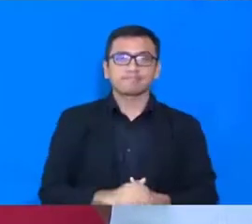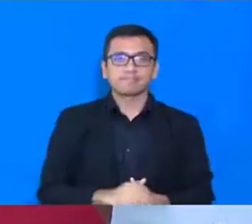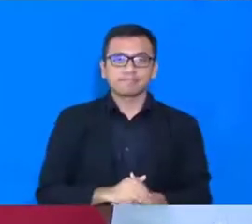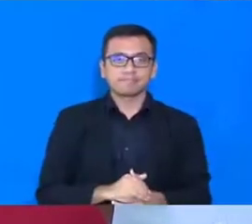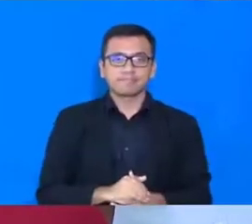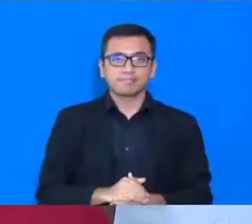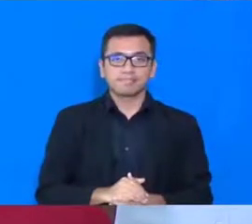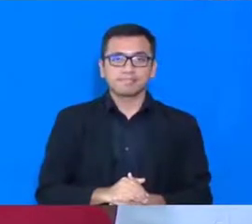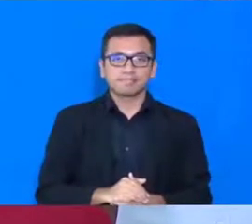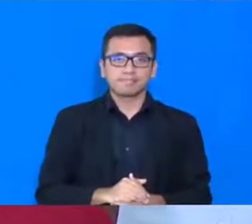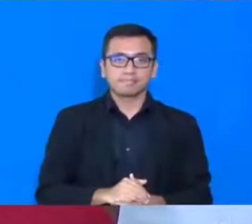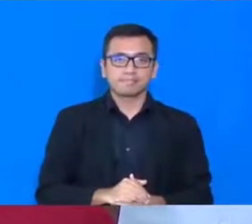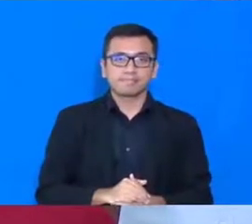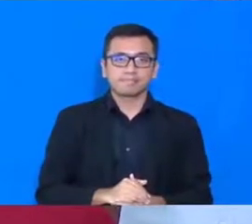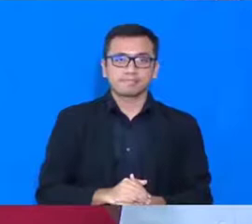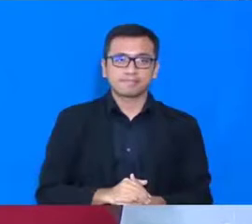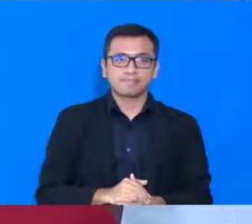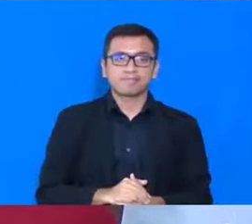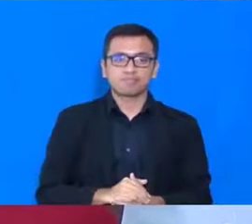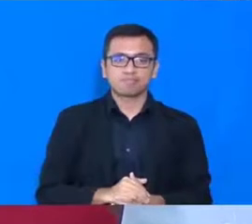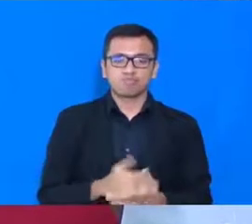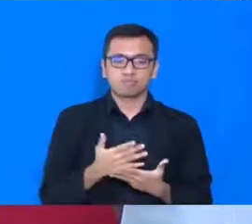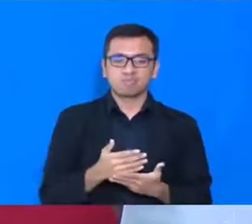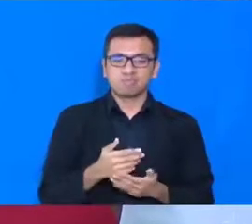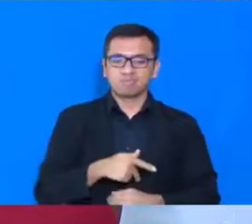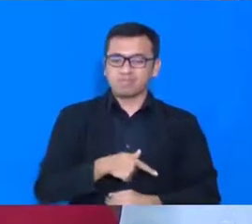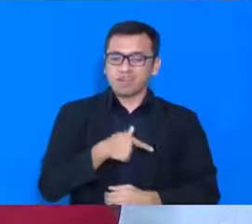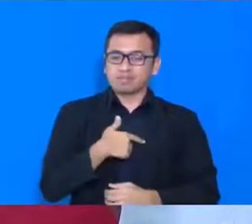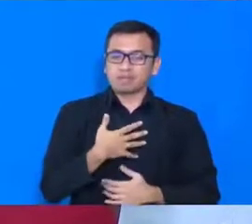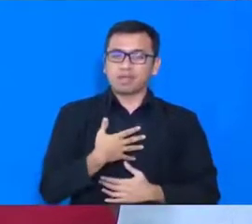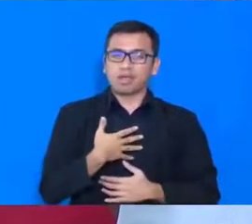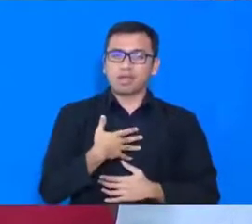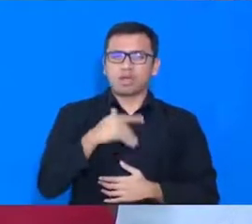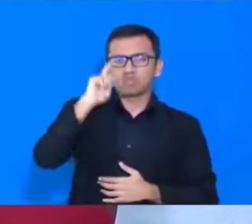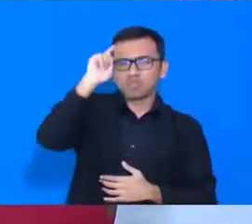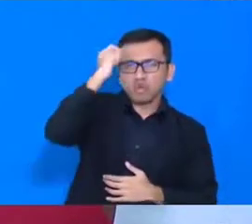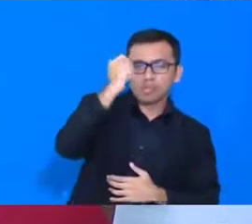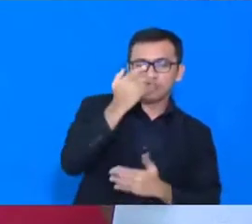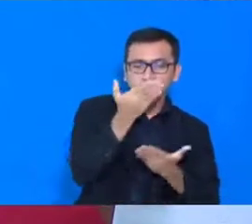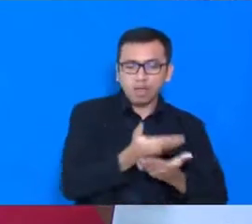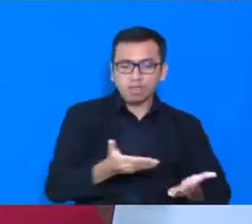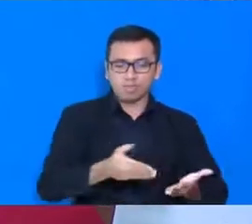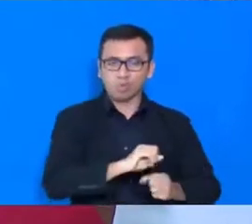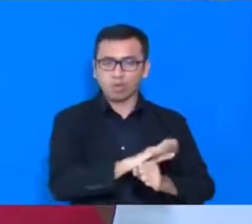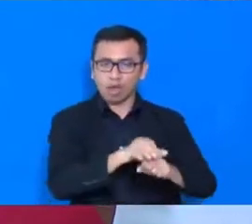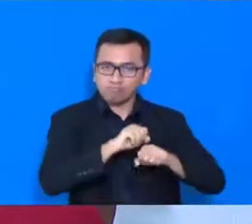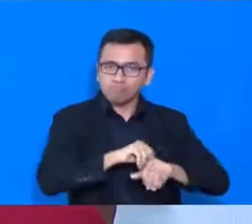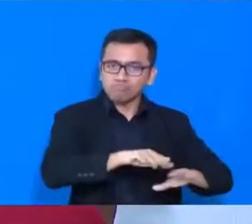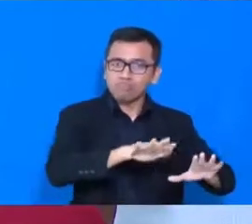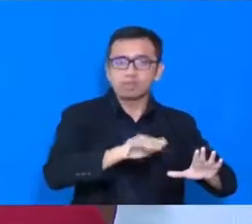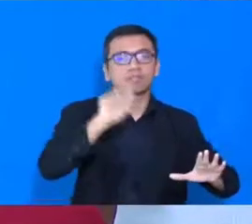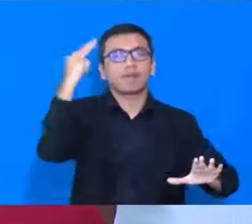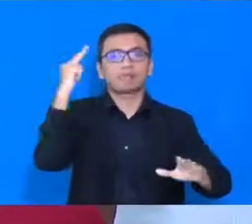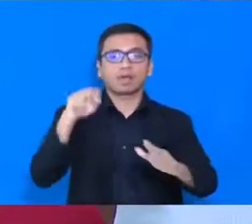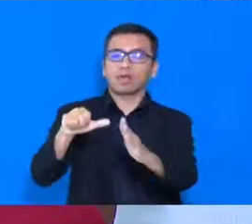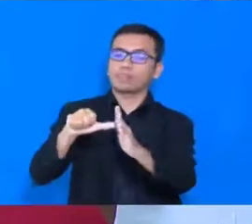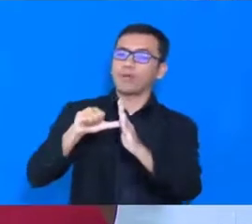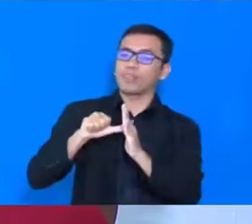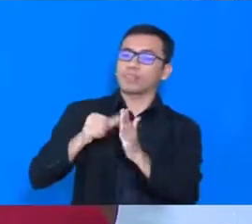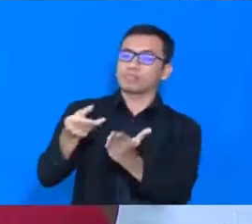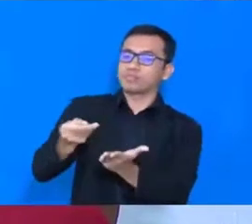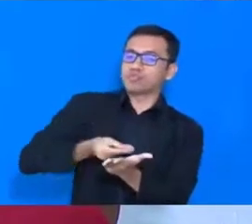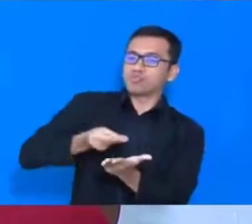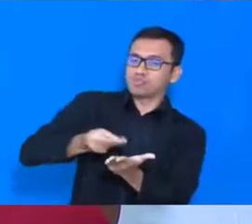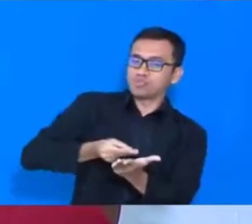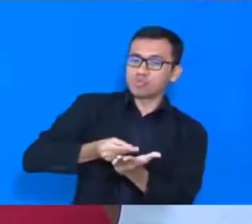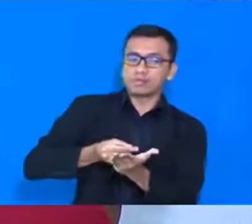meminimalisasi, penderitaan, yang mereka alami saat ini. Tentunya kami, di gugus tugas, semuanya bekerja